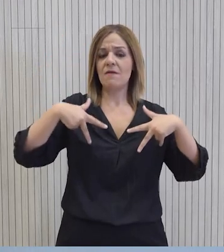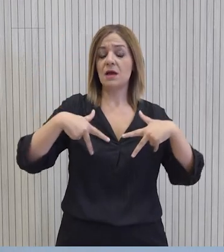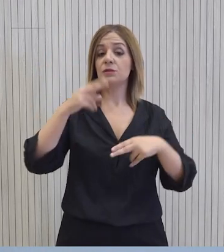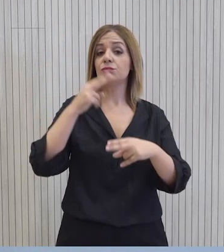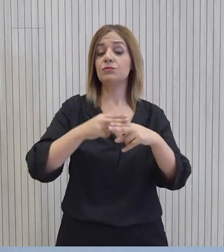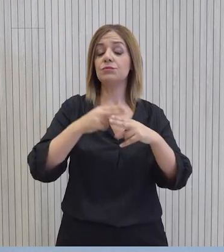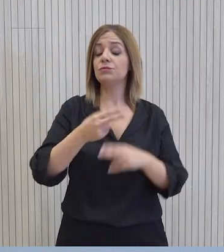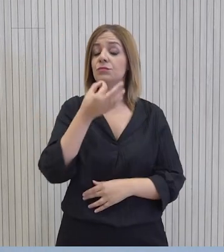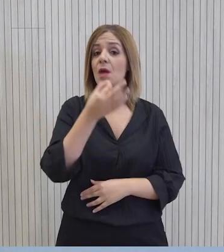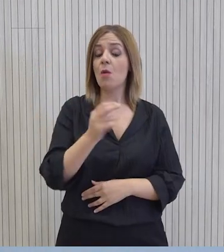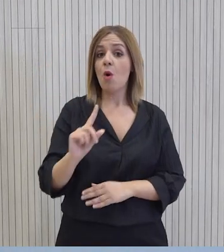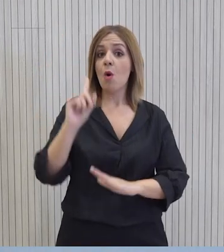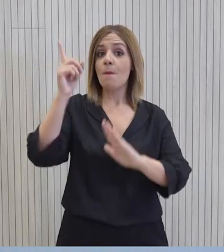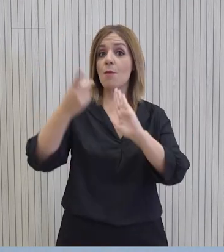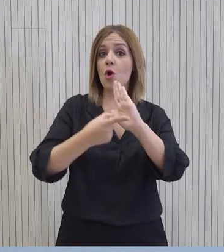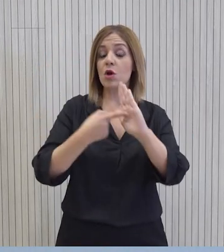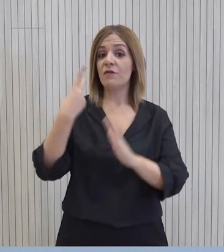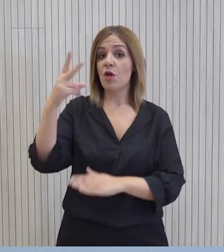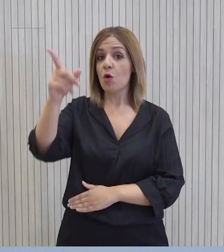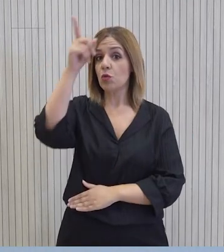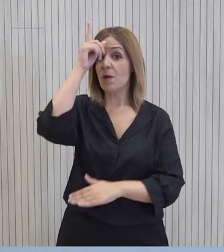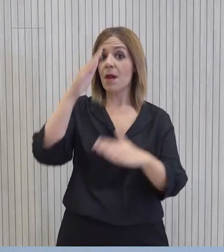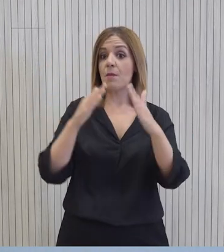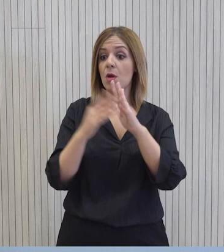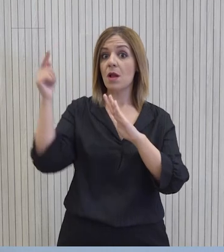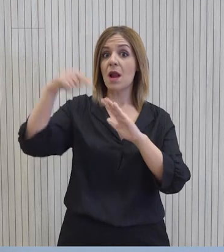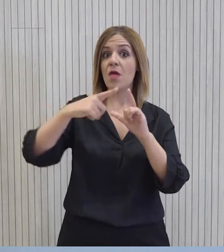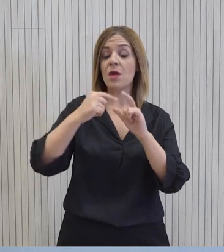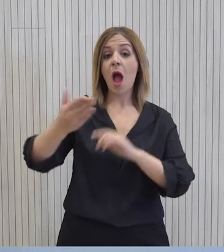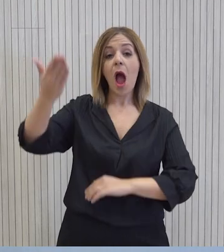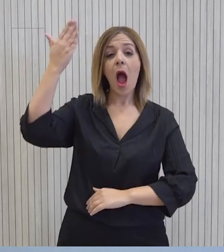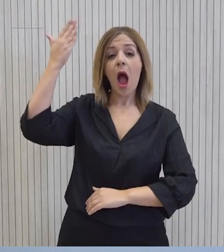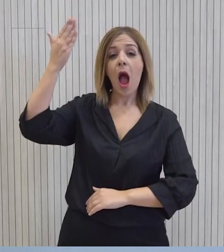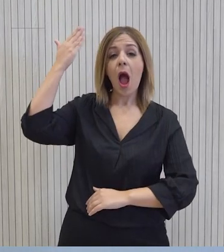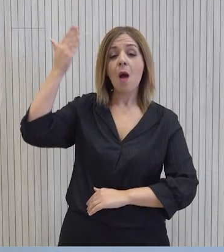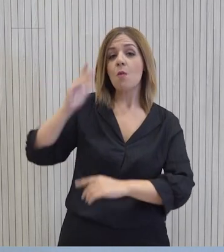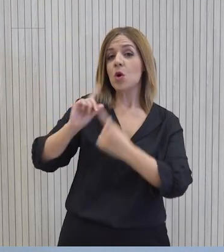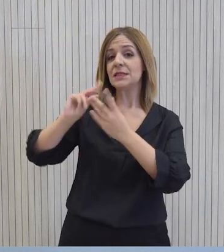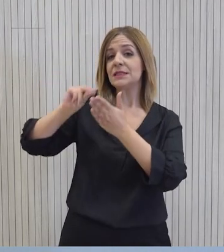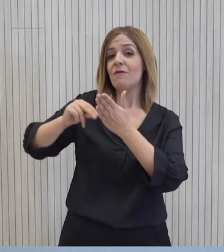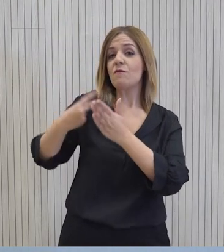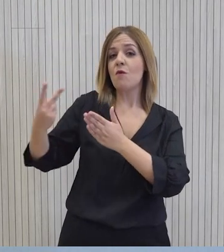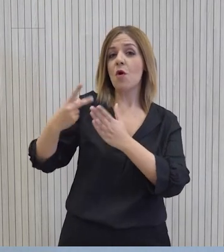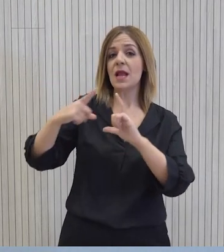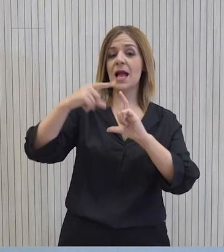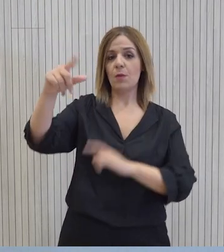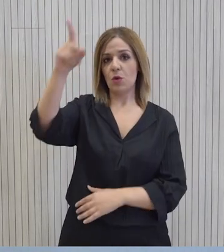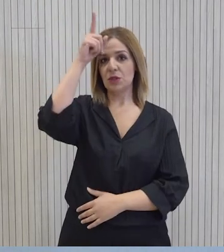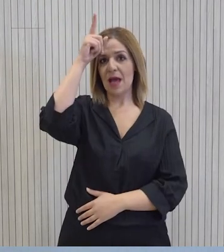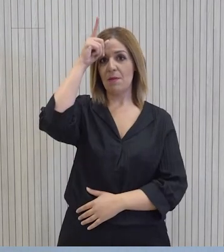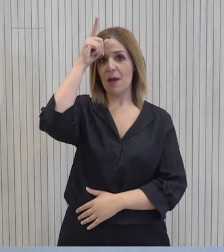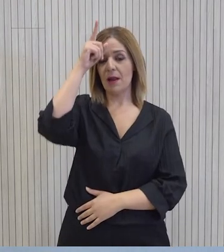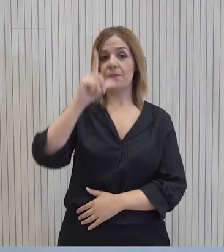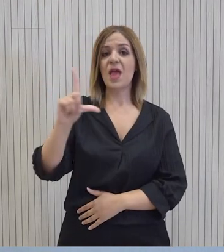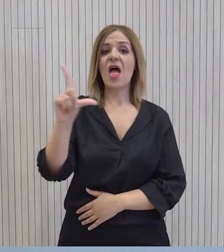σημειωθεί ότι είναι η πρώτη φορά που ο Γερμανός πρόεδρος επισκέπτεται τη χώρα μας από την σύναψη των διπλματικών σχέσεων των δύο χωρών. Το